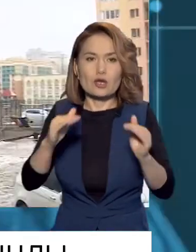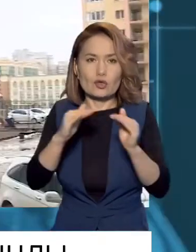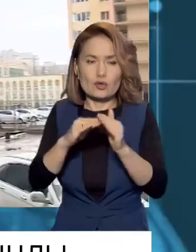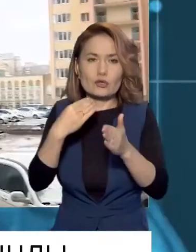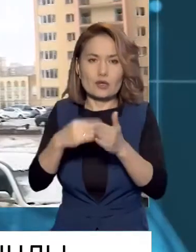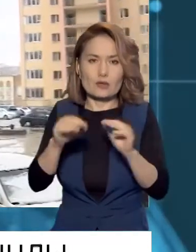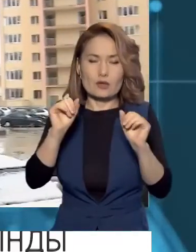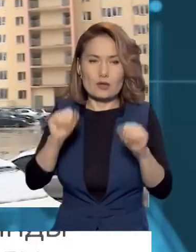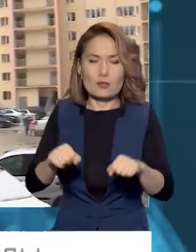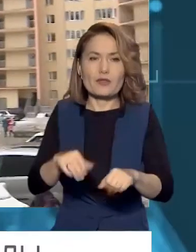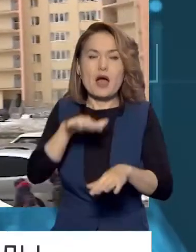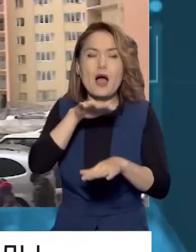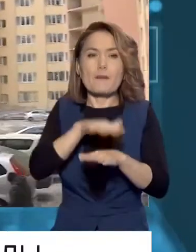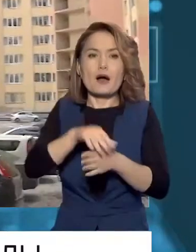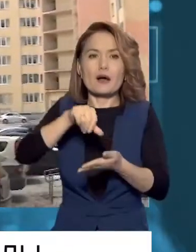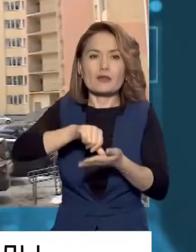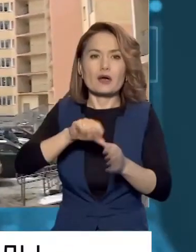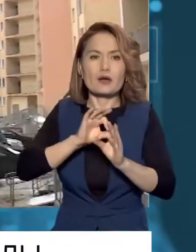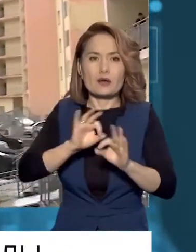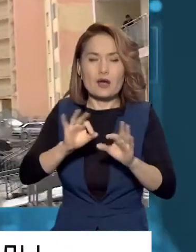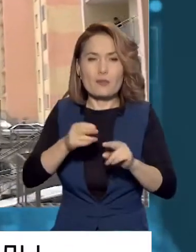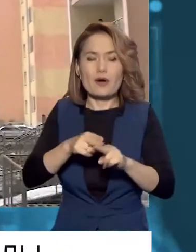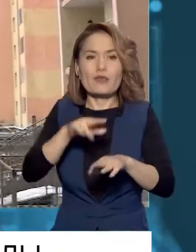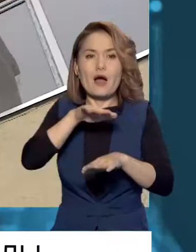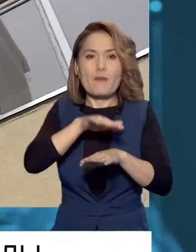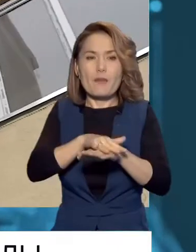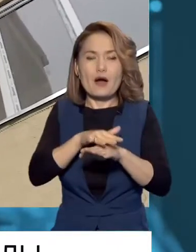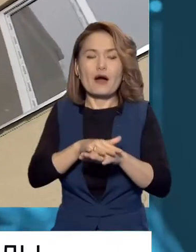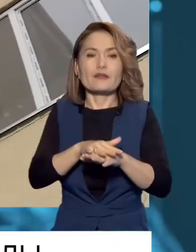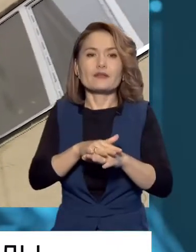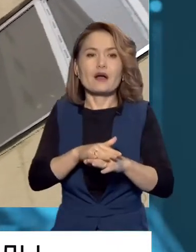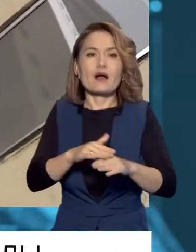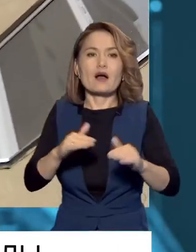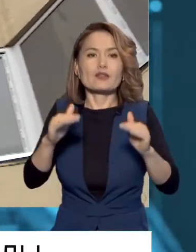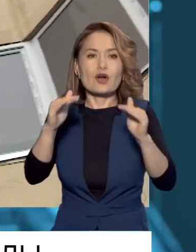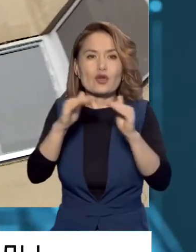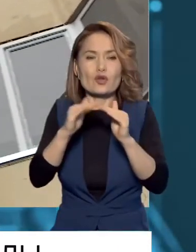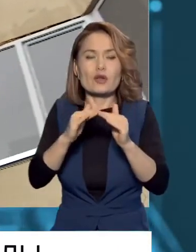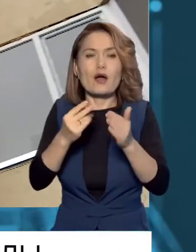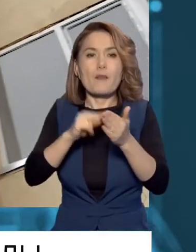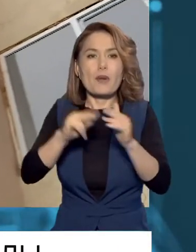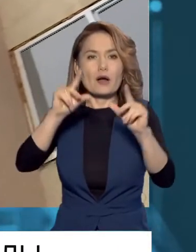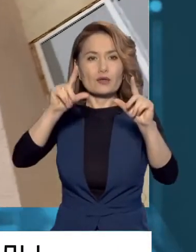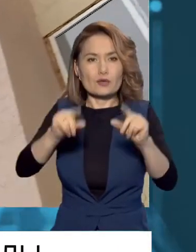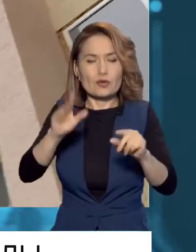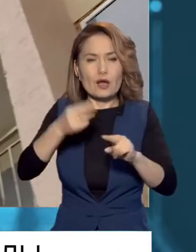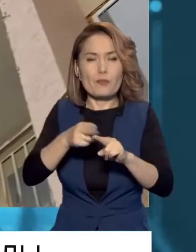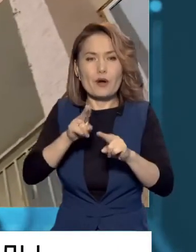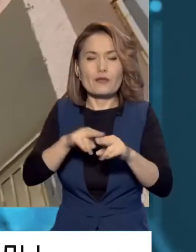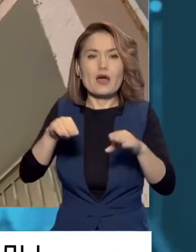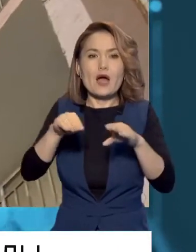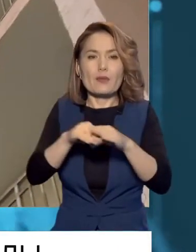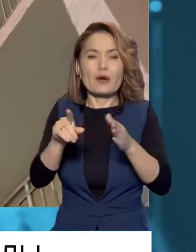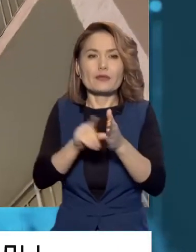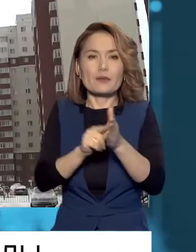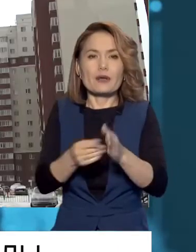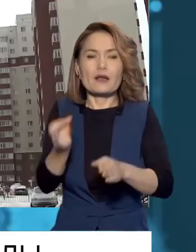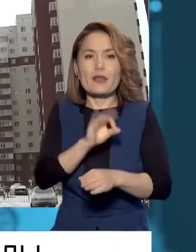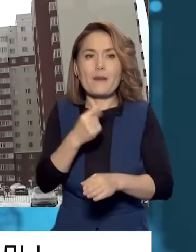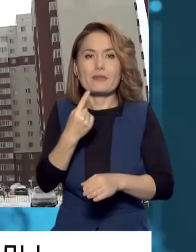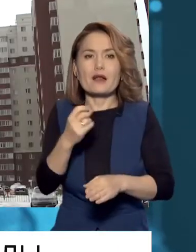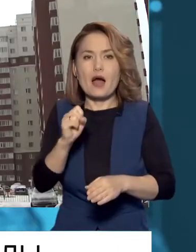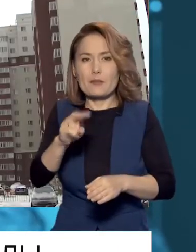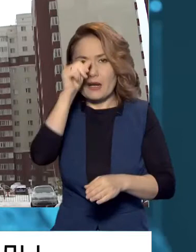Банк өкілдері баспана бағасының өсу қарқыны төміндейттеп болжамда сап отыры. Себебі зейнетақы жинағын пайдалану бірінші сәверді